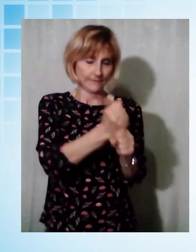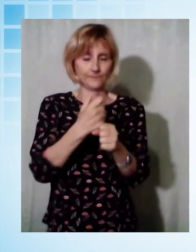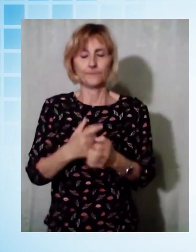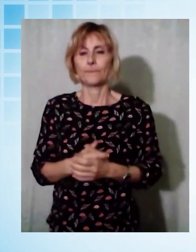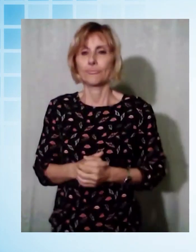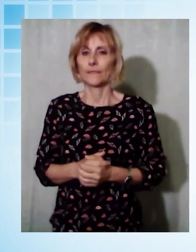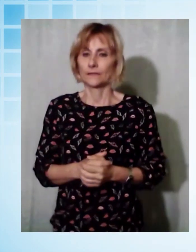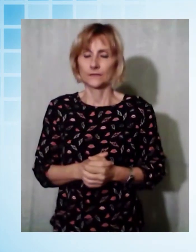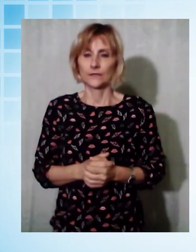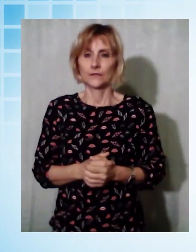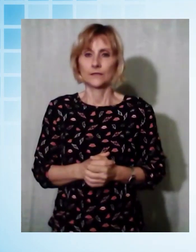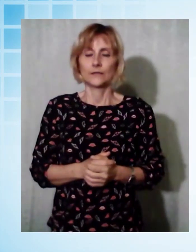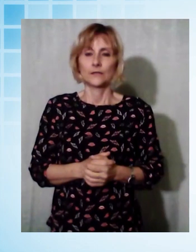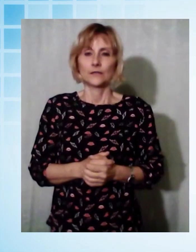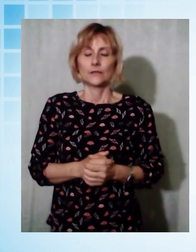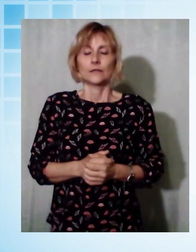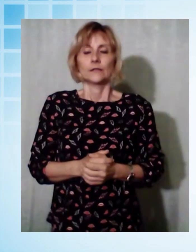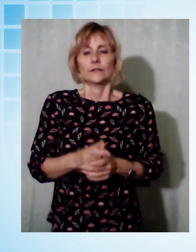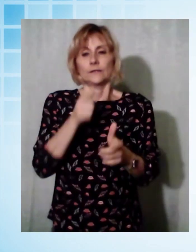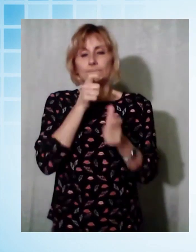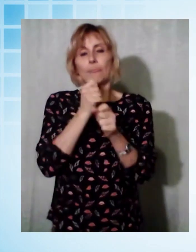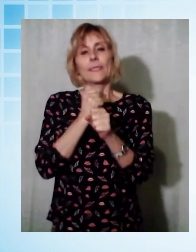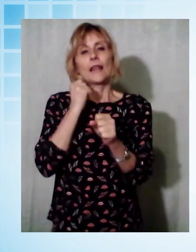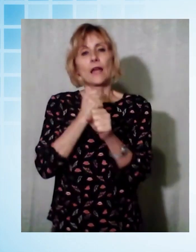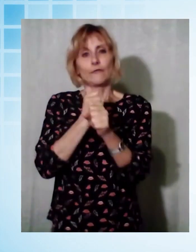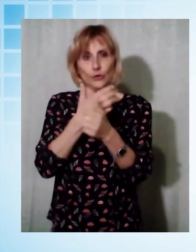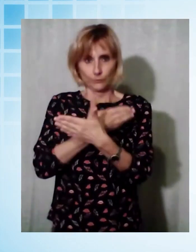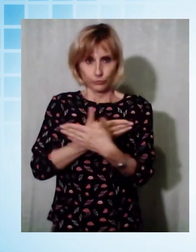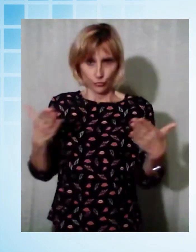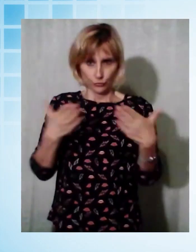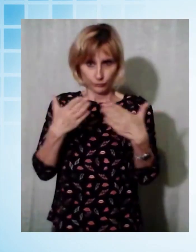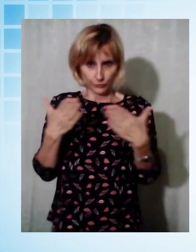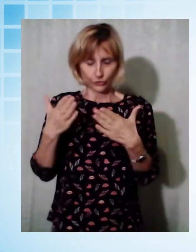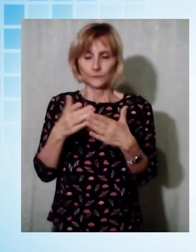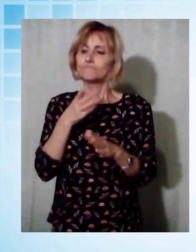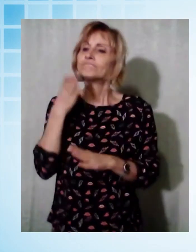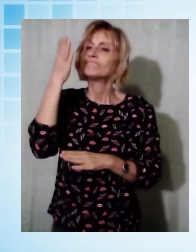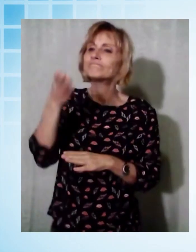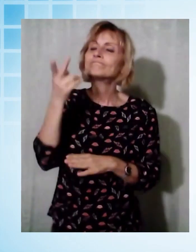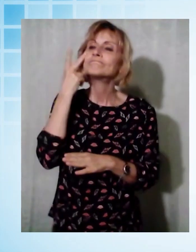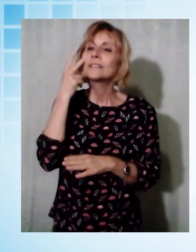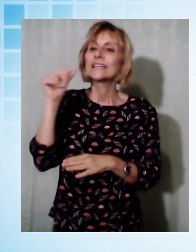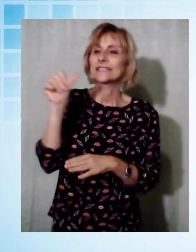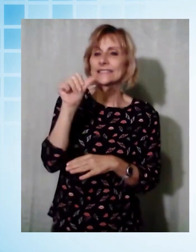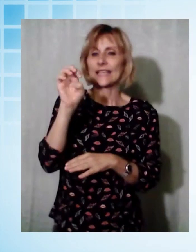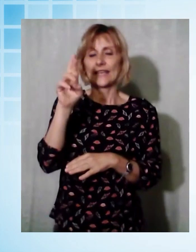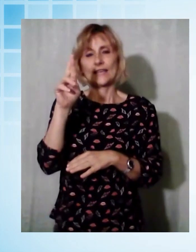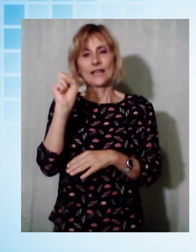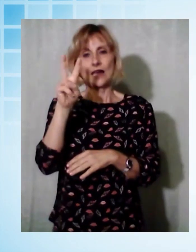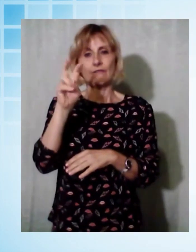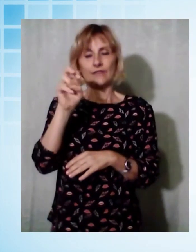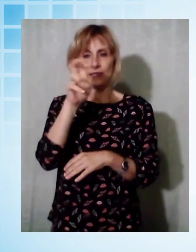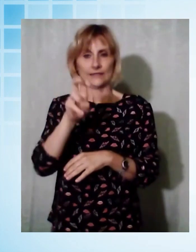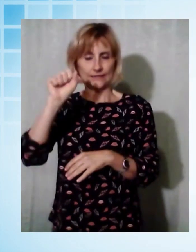Parliamo di lavori pubblici, ci spostiamo a Seravezza perché sono pronti 5 milioni